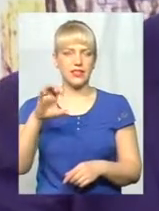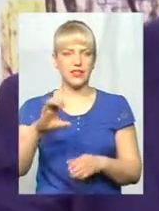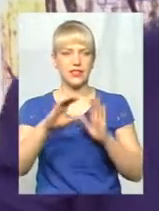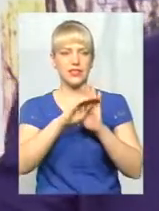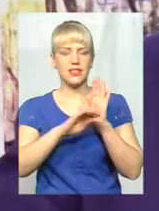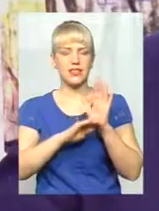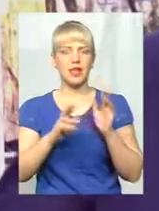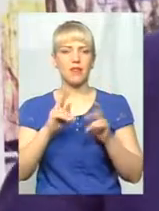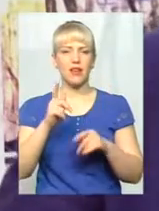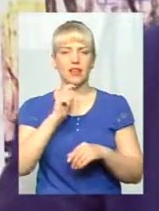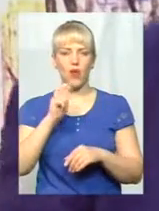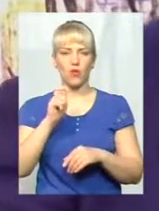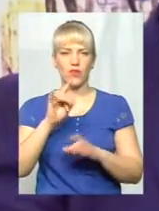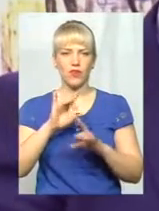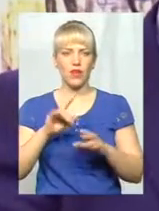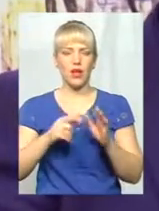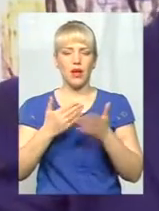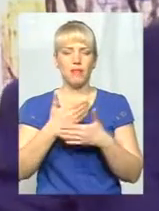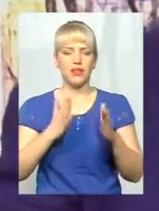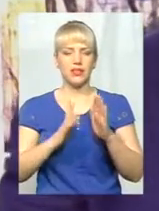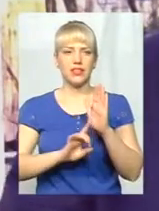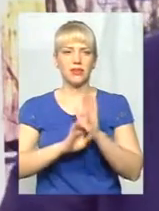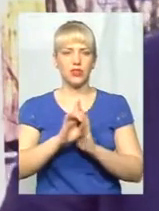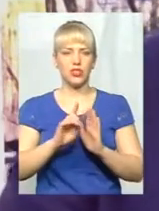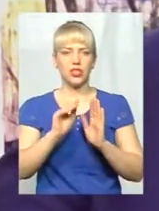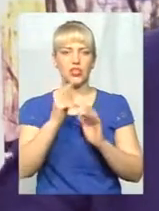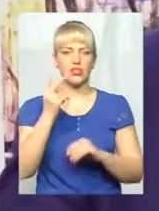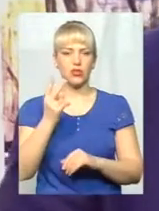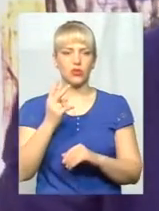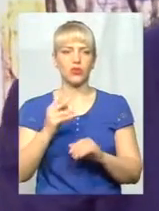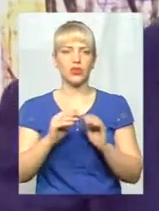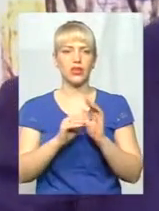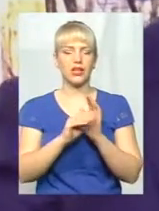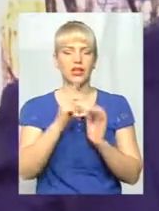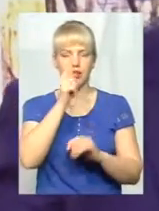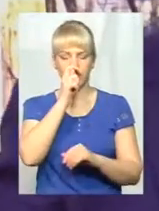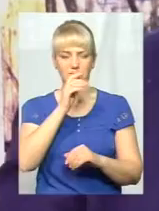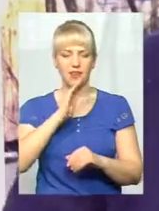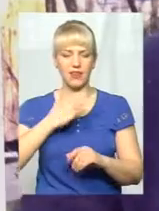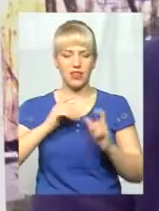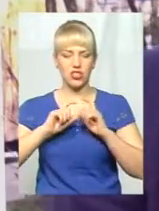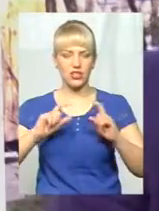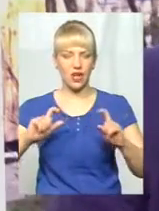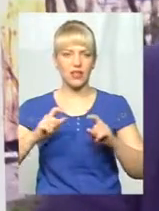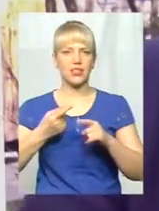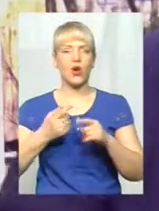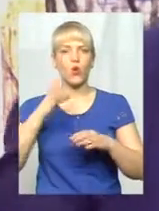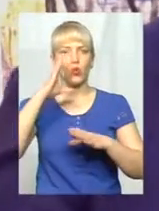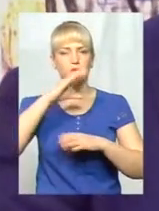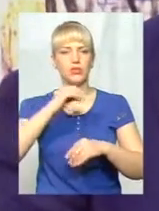конференції, ми тільки почали з 2 квітня систему «ІХІЛС», наш заклад успішно почали, технічні ці питання ми вирішили.